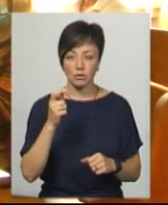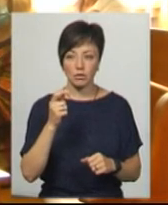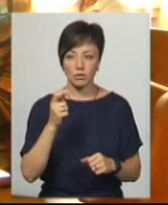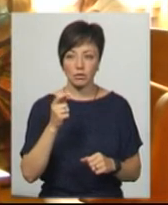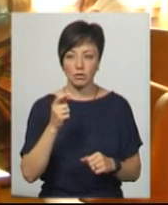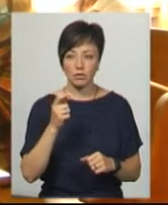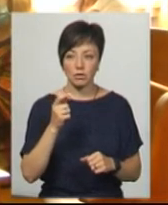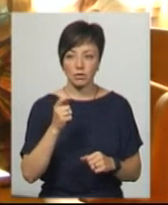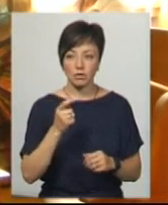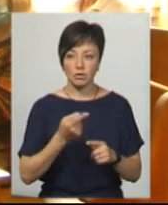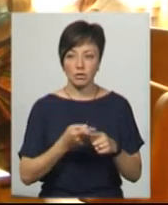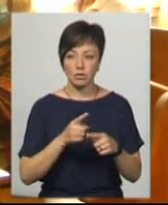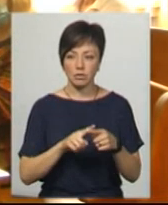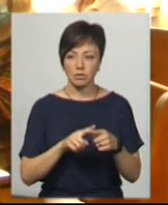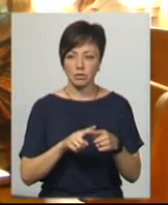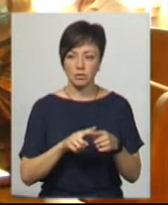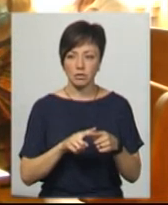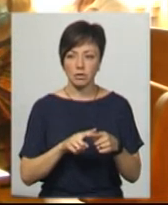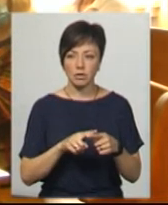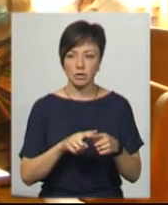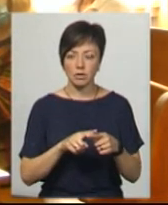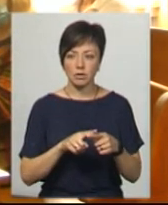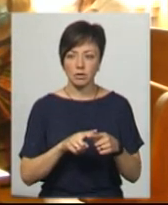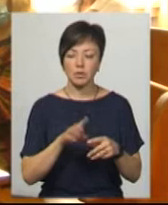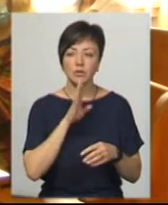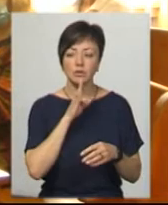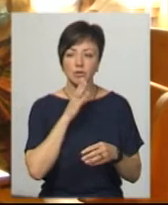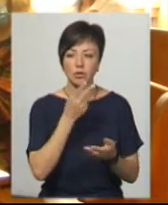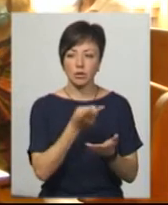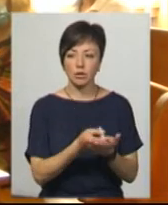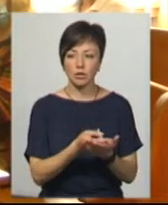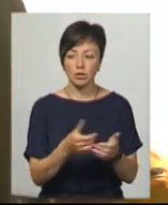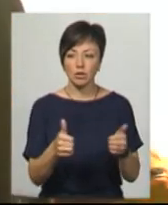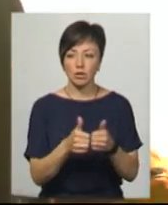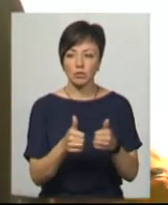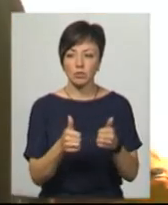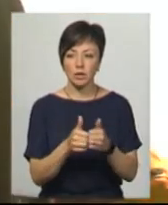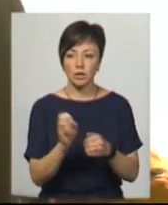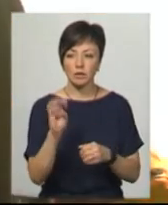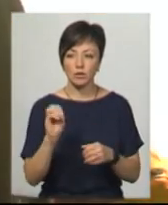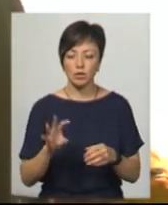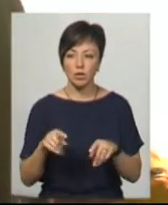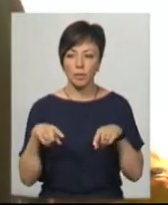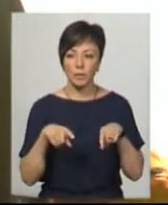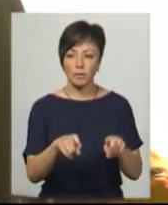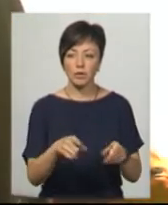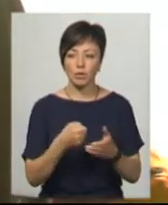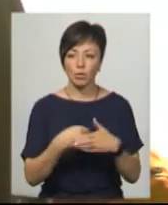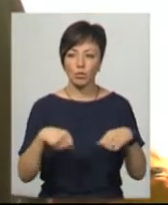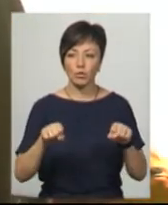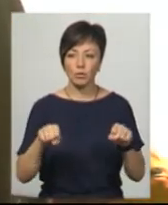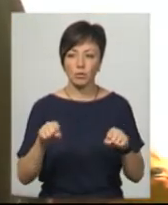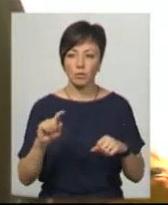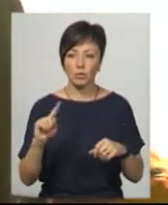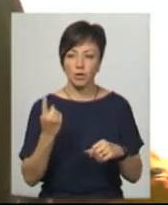так я розумію, потім цей мотоцикліст був. Дівчинка лежала біля Слобана тротуарі. Бігли до мотоцикліста, так як він